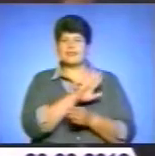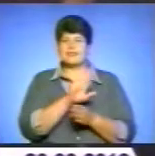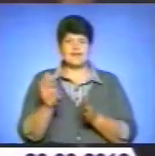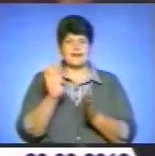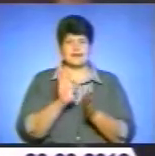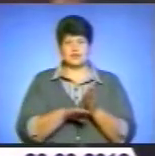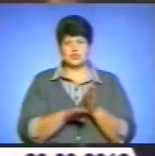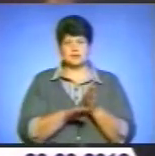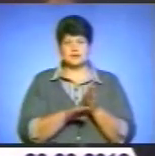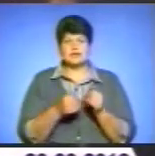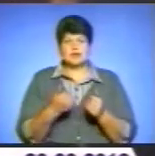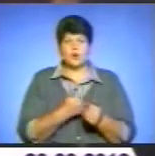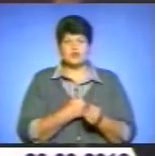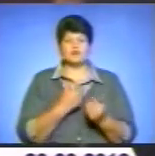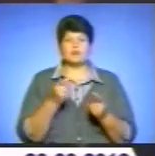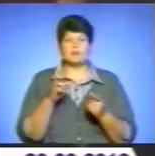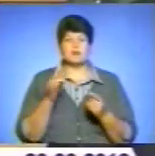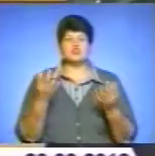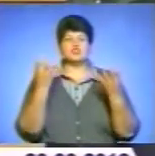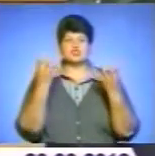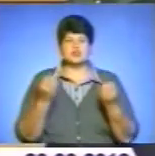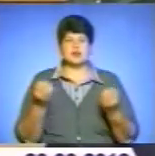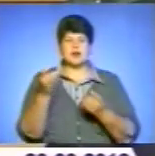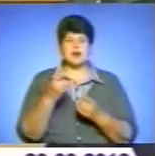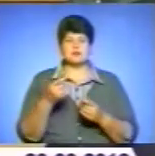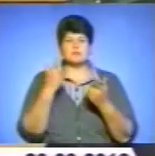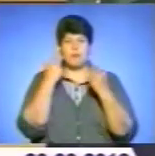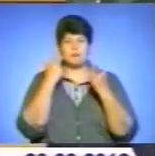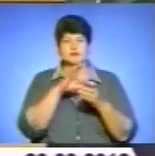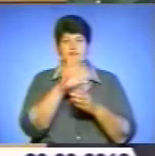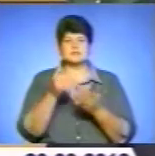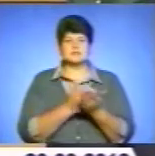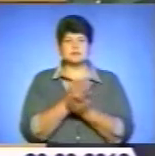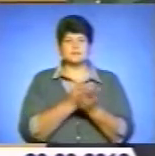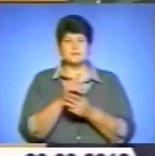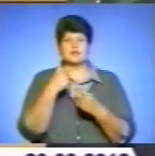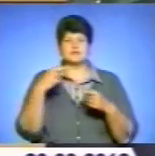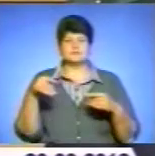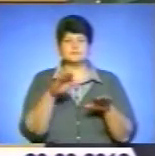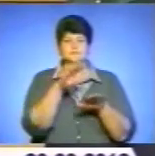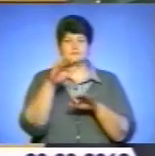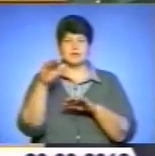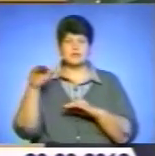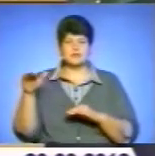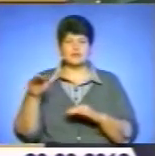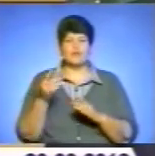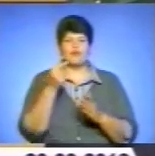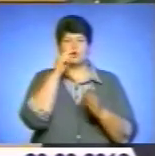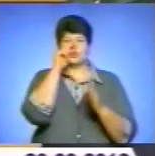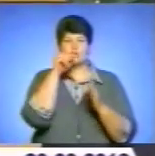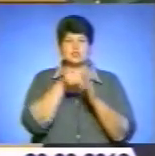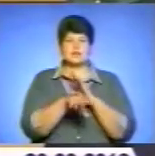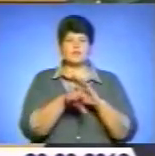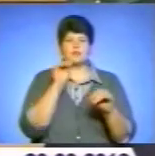Я хотів би ще раз попередити всіх чиновників, всіх рівнів, втручання в